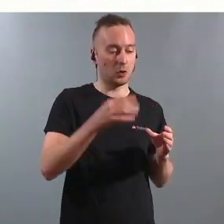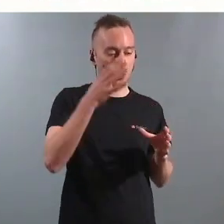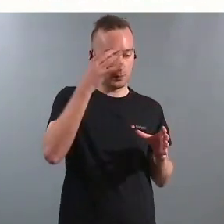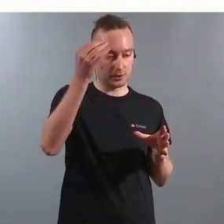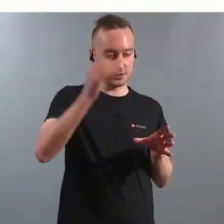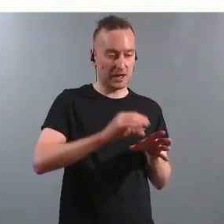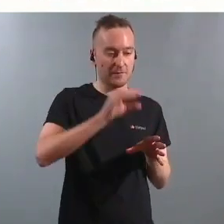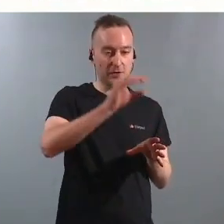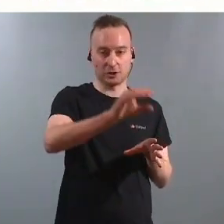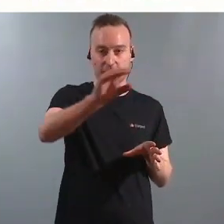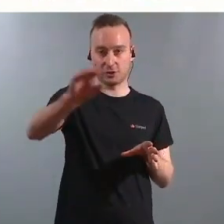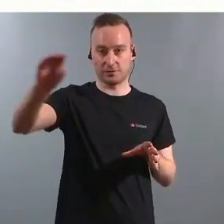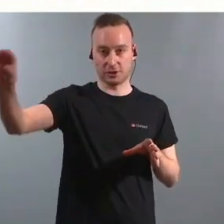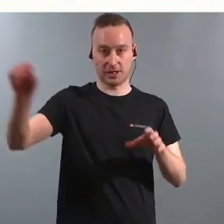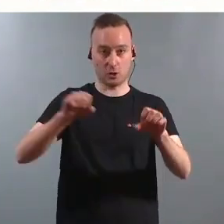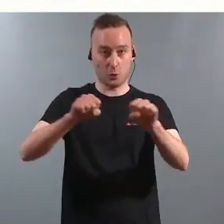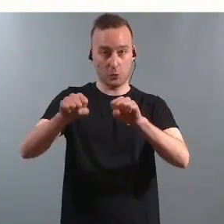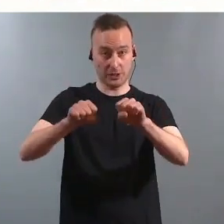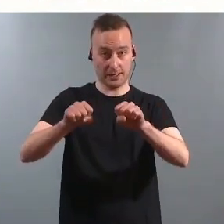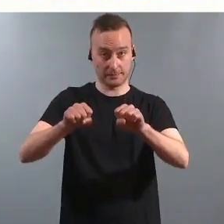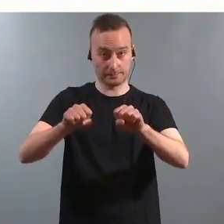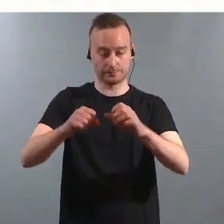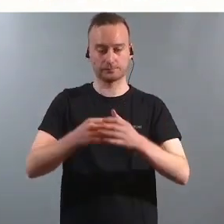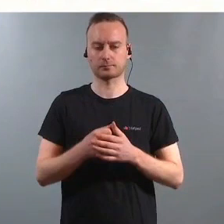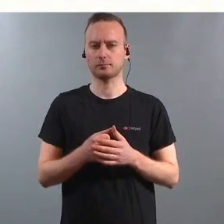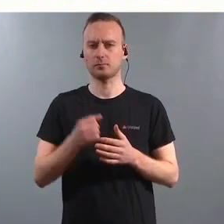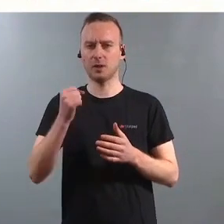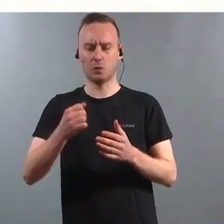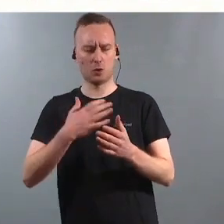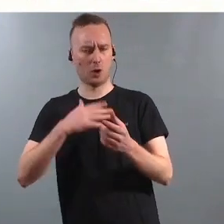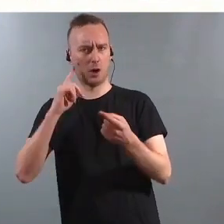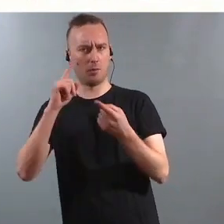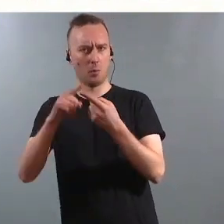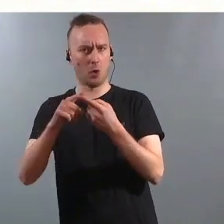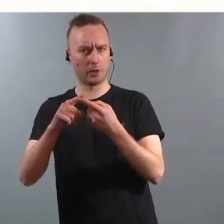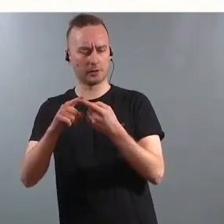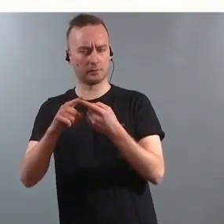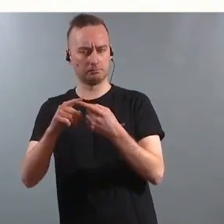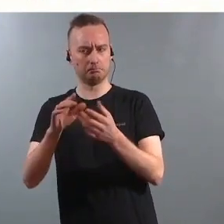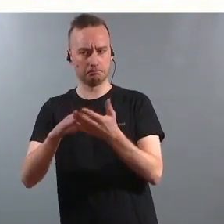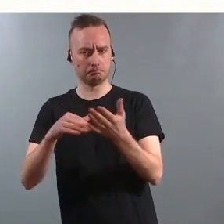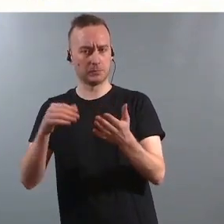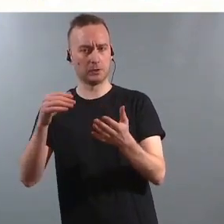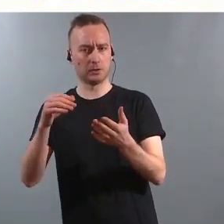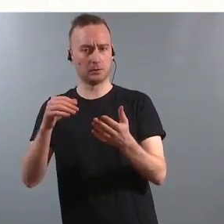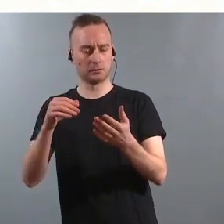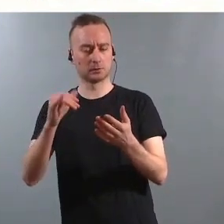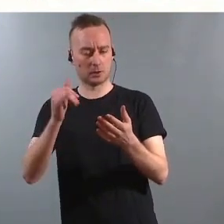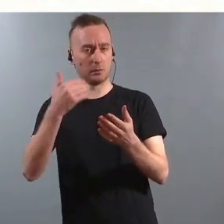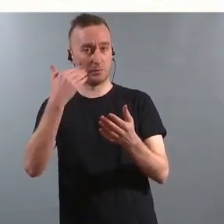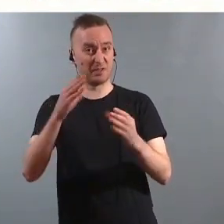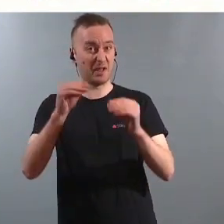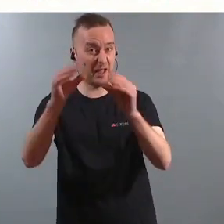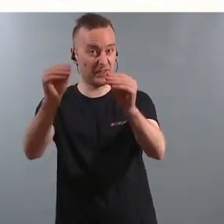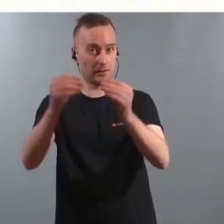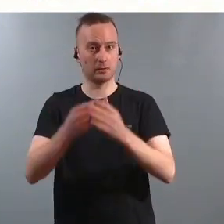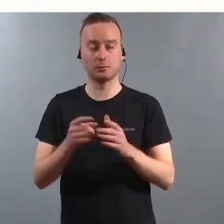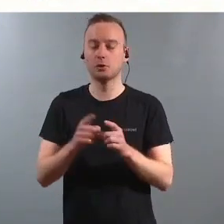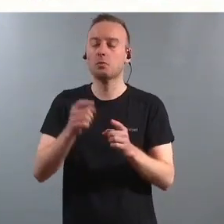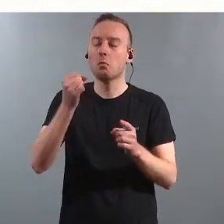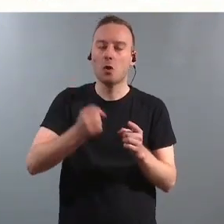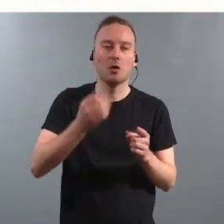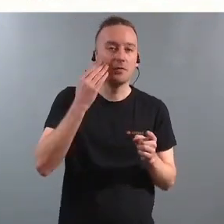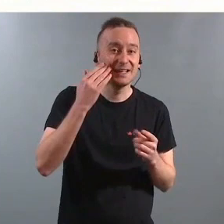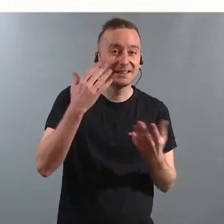kommunene. Det må jo være en tanke bak det at ting skal bli bedre og ikke verre. Da må man faktisk vite at barn